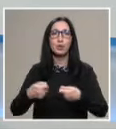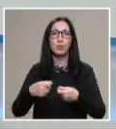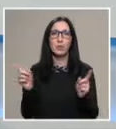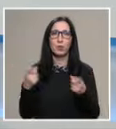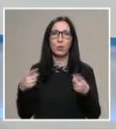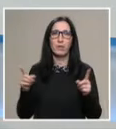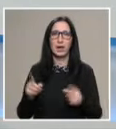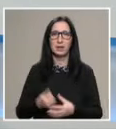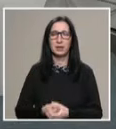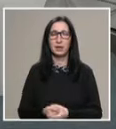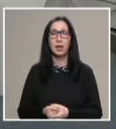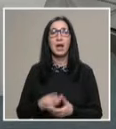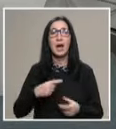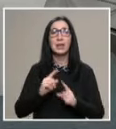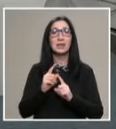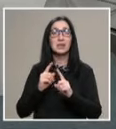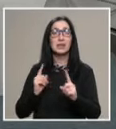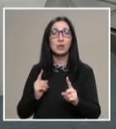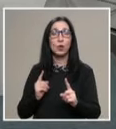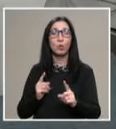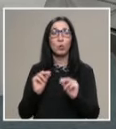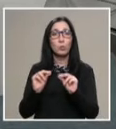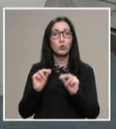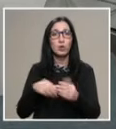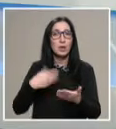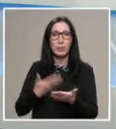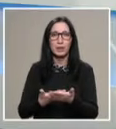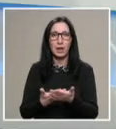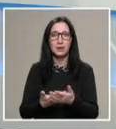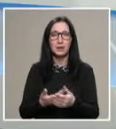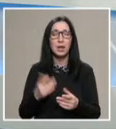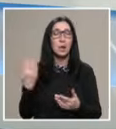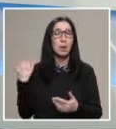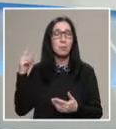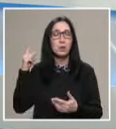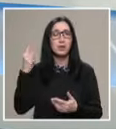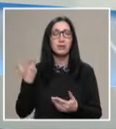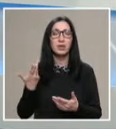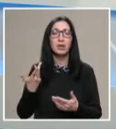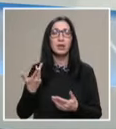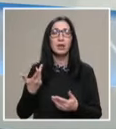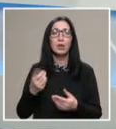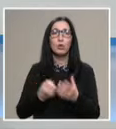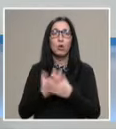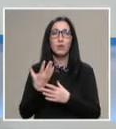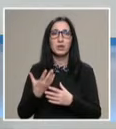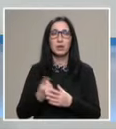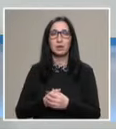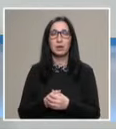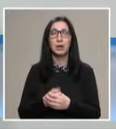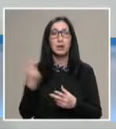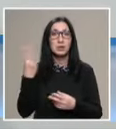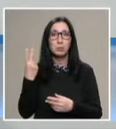управление. А дистанционно обучение предлагате ли предвид новите реалности, наложени от COVID-пандемията? Да,